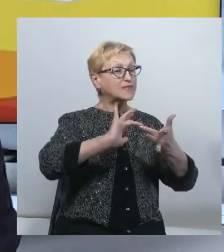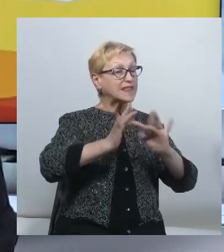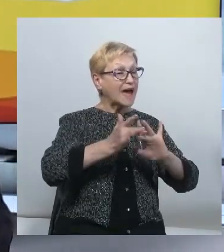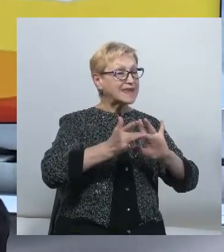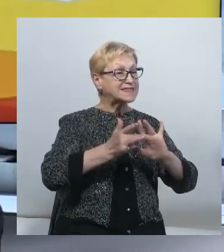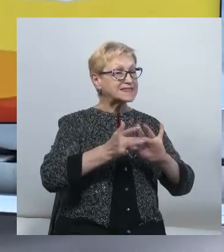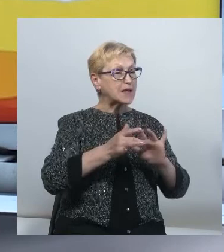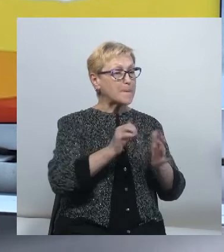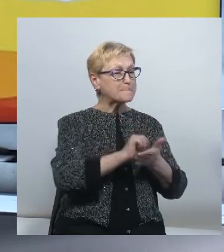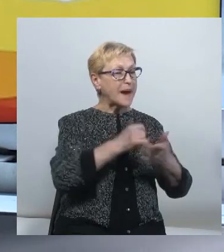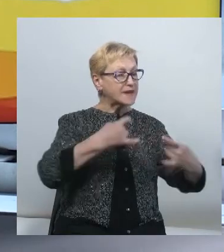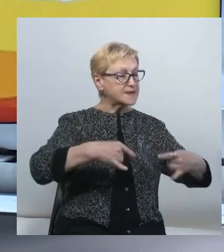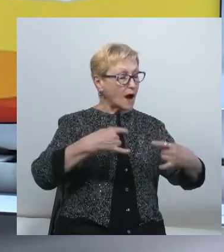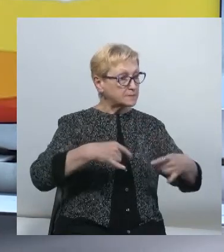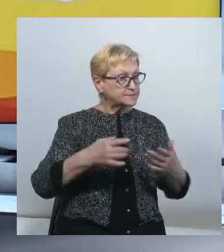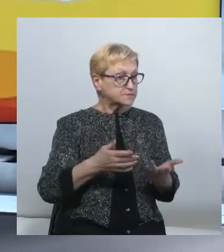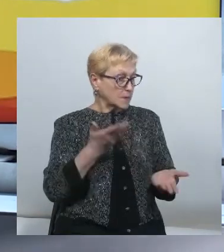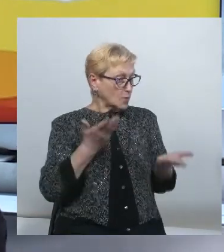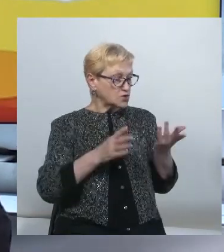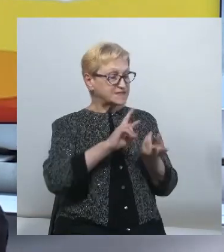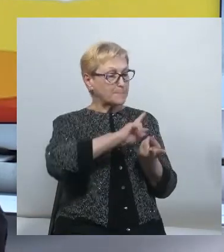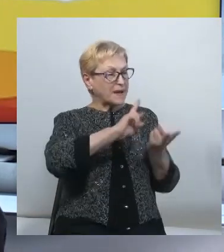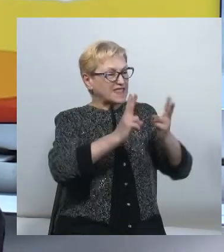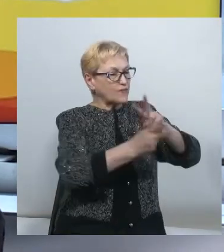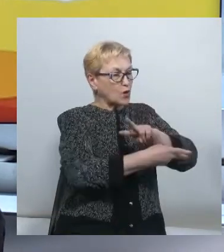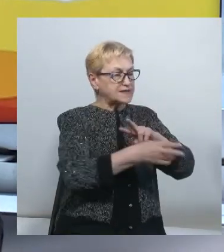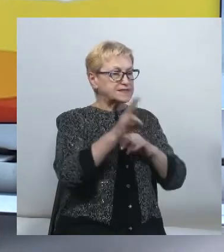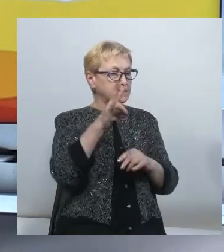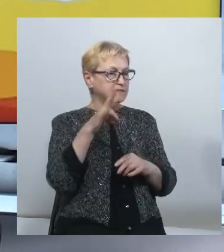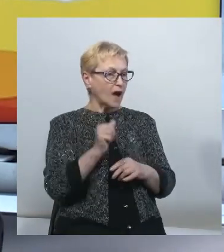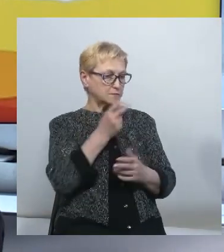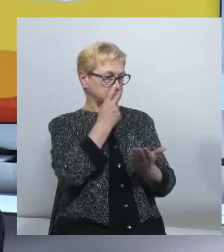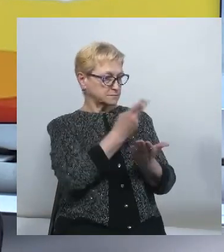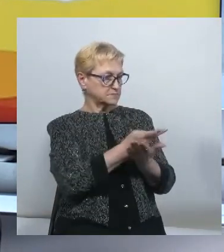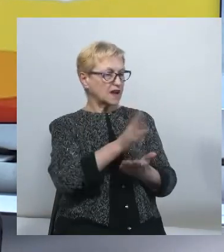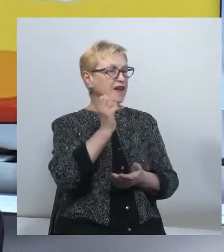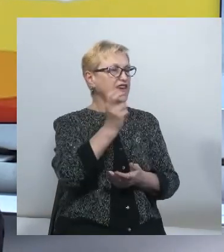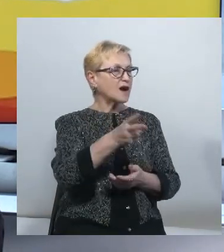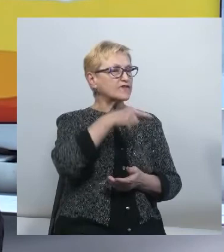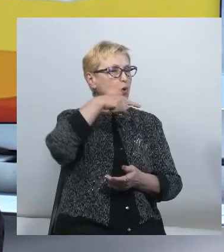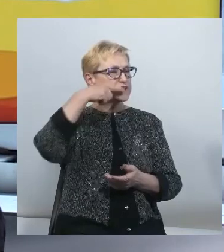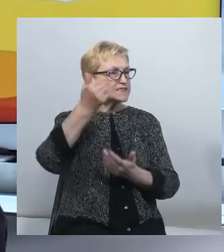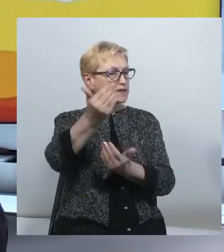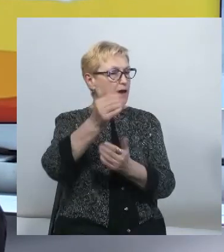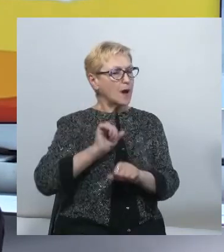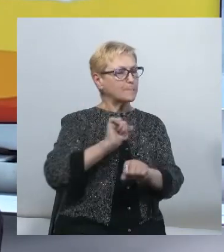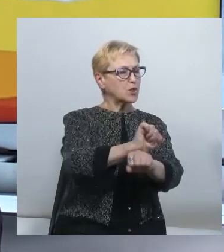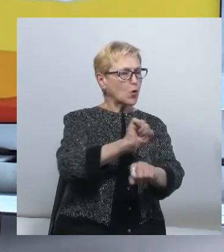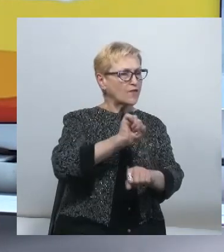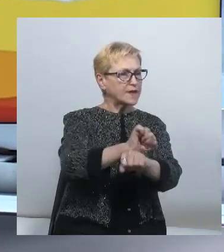перетвориться це регулювання на те, що ми сьогодні бачимо в Росії, коли таке регулювання використовується для блокування